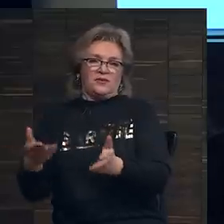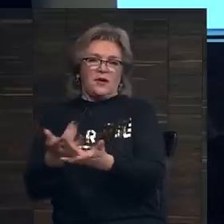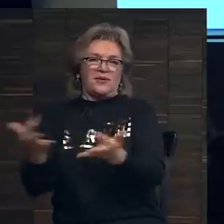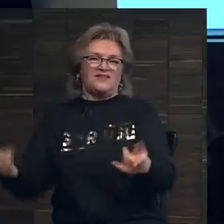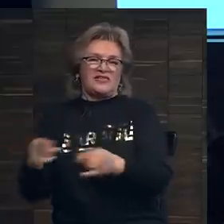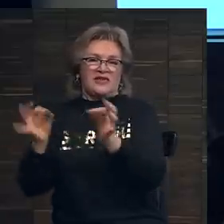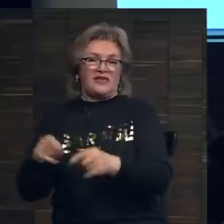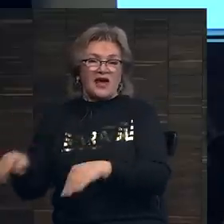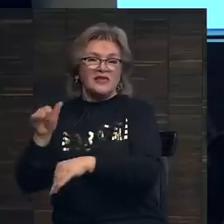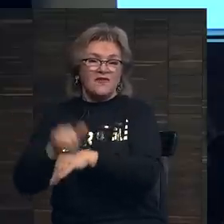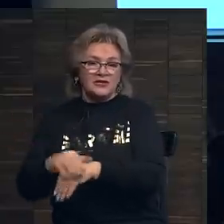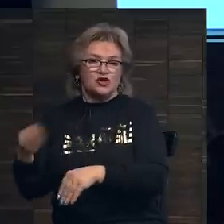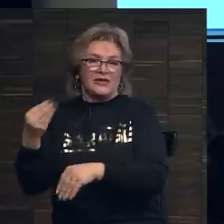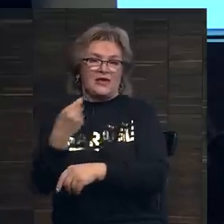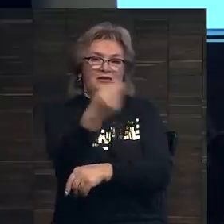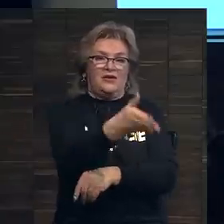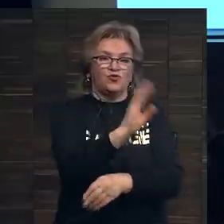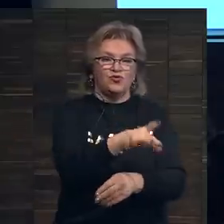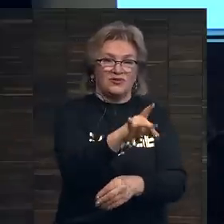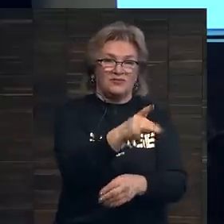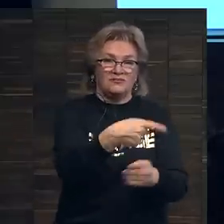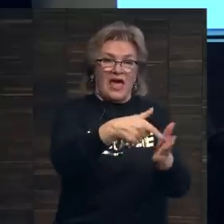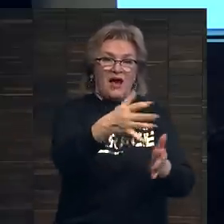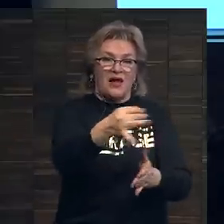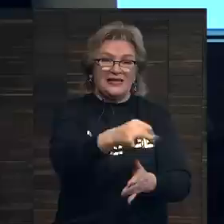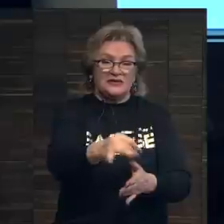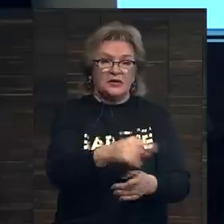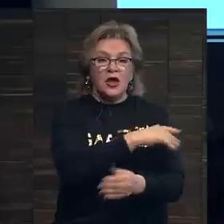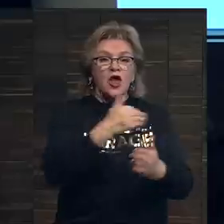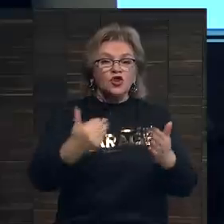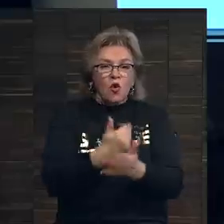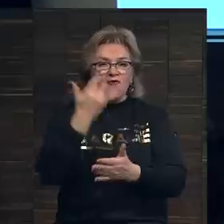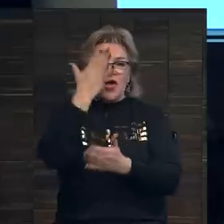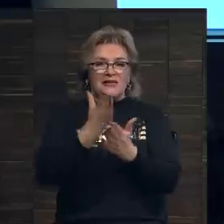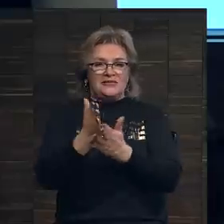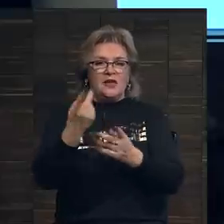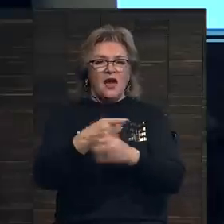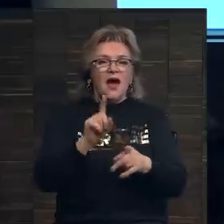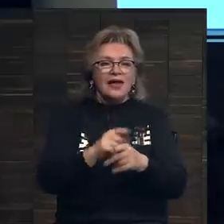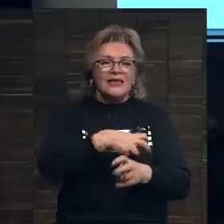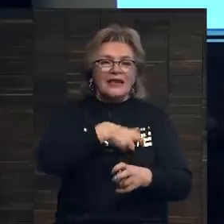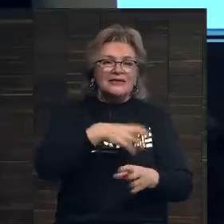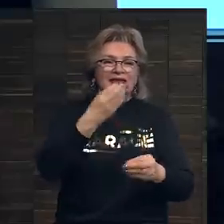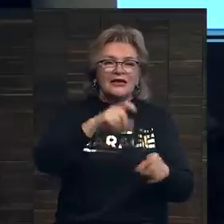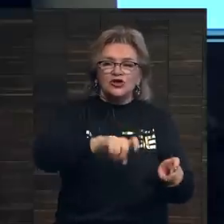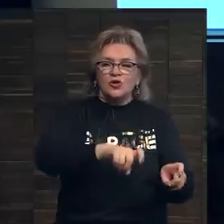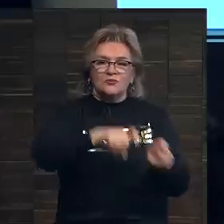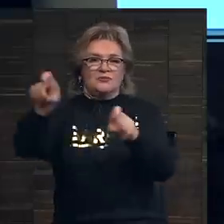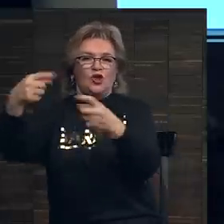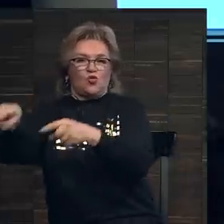потому что они фактически сами отдадут за него деньги. И вот новая идея, которая стала использоваться вместо этого, это перенести этот риск на кого-то еще.